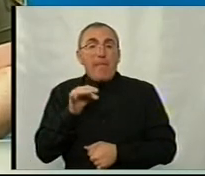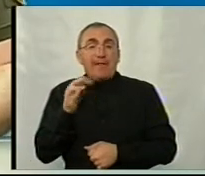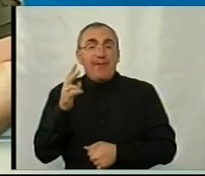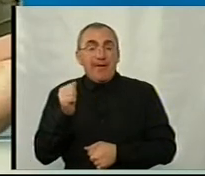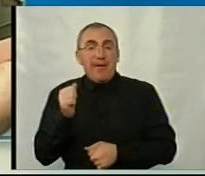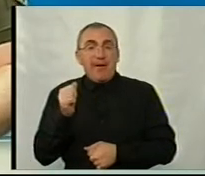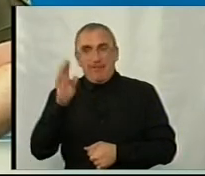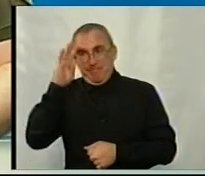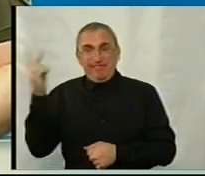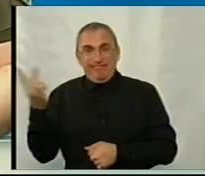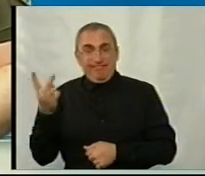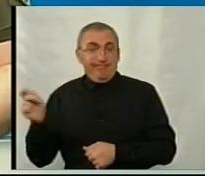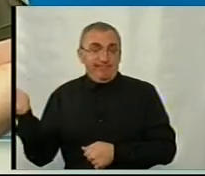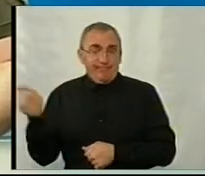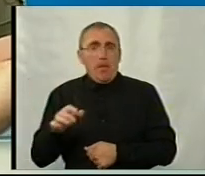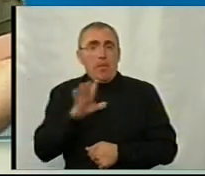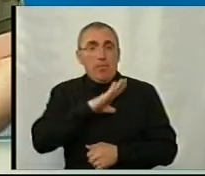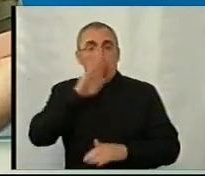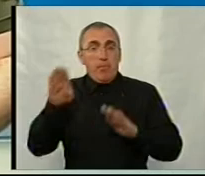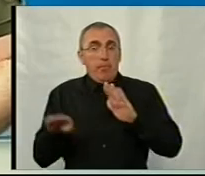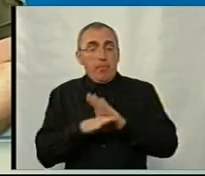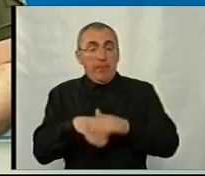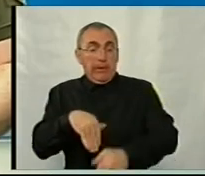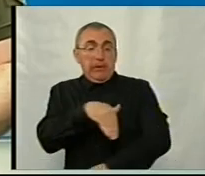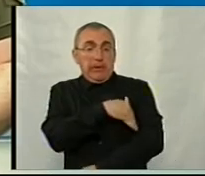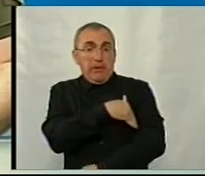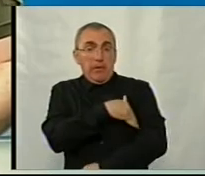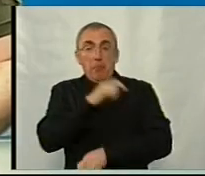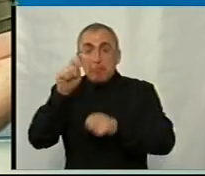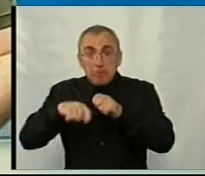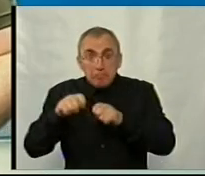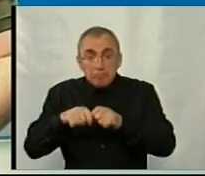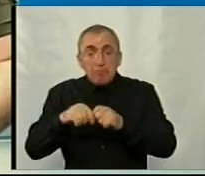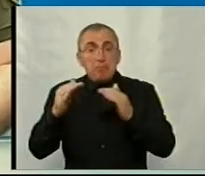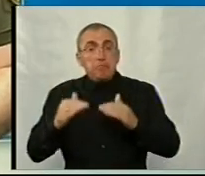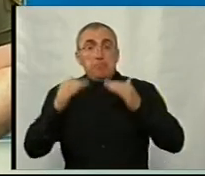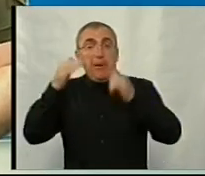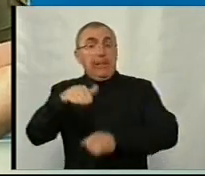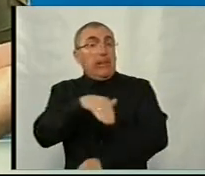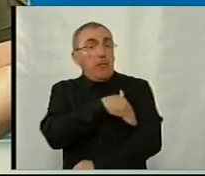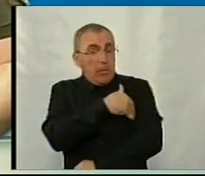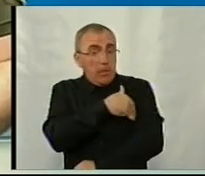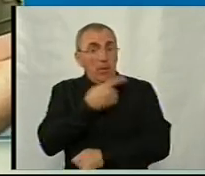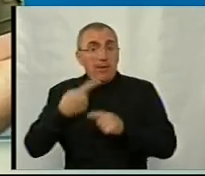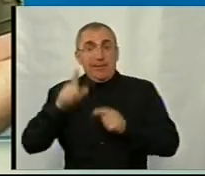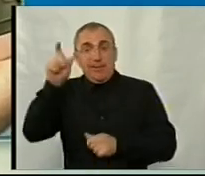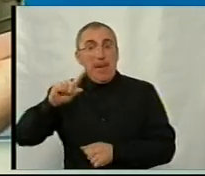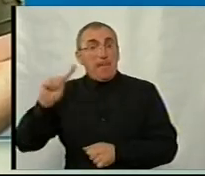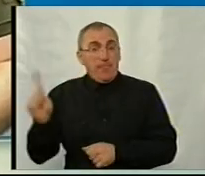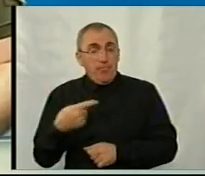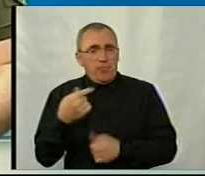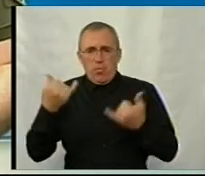які я останні пам'ятаю, в яких було під час температурного скринінгу виявлено підвищення температури. Такі призовники